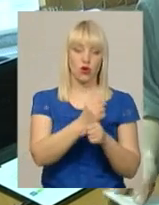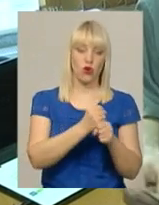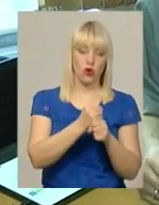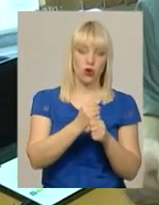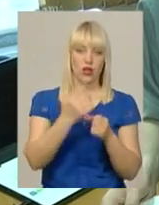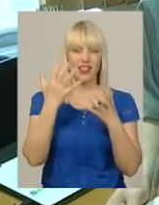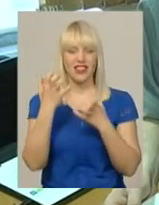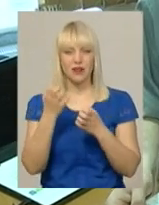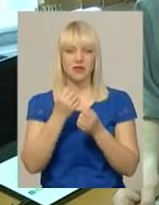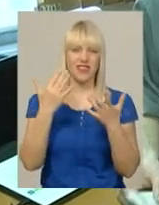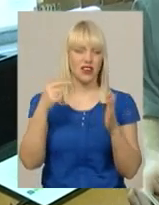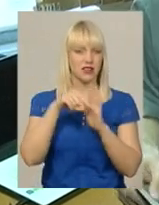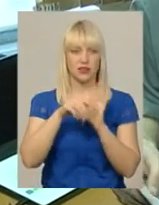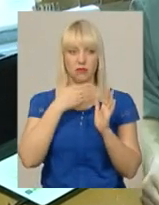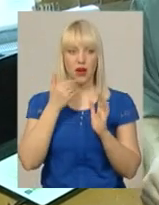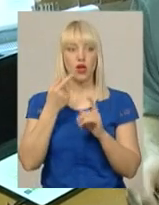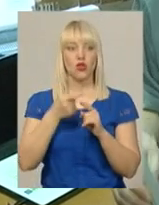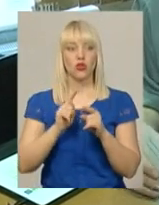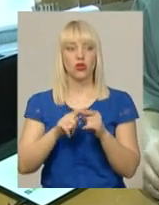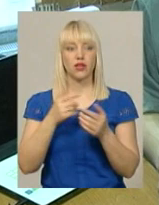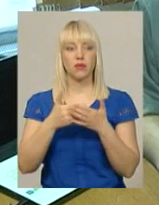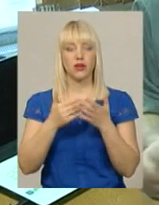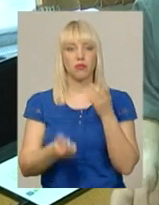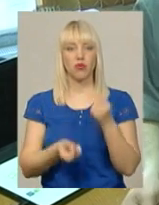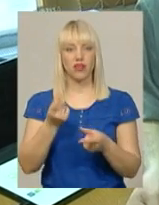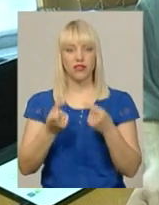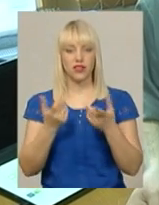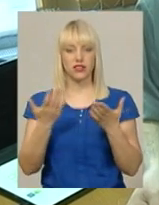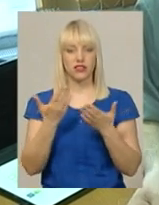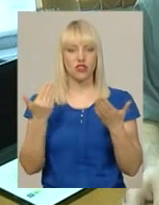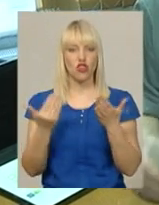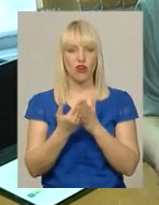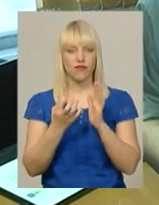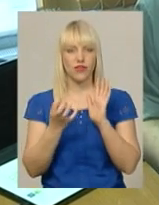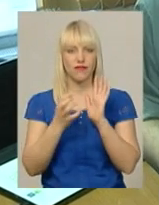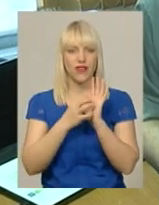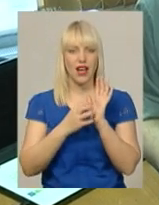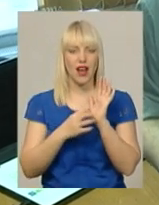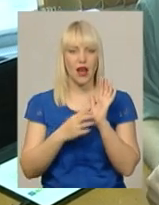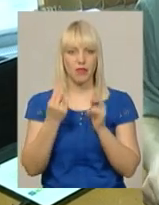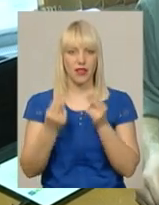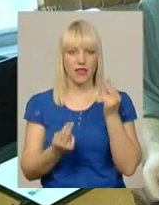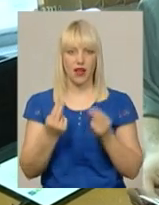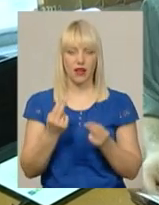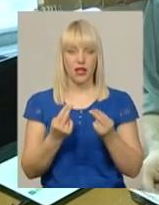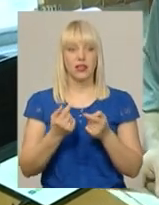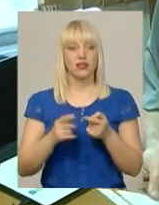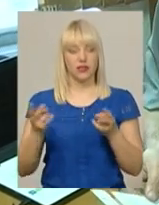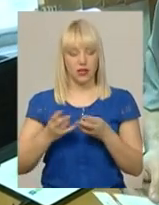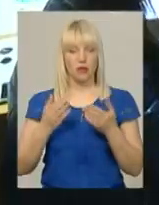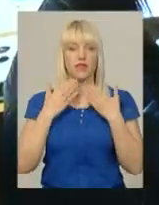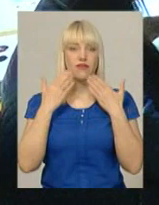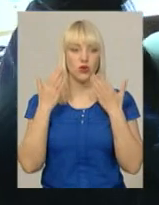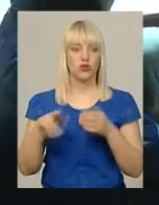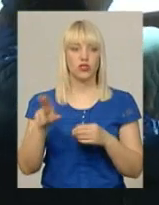світліша, це великої ролі не грає. В ній почали з'являтися якісь нові вкраплення. Чи вона почала змінювати колір, теж треба звернутися